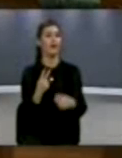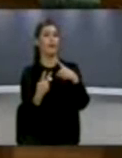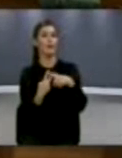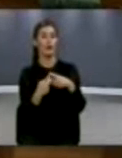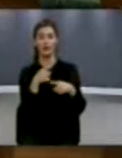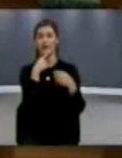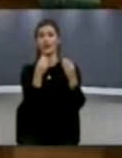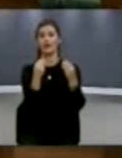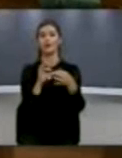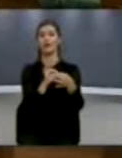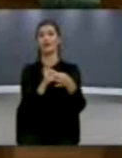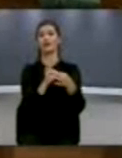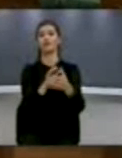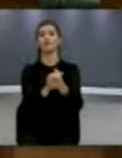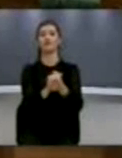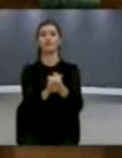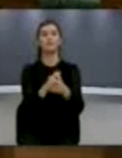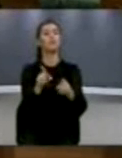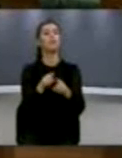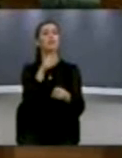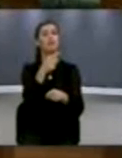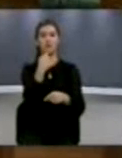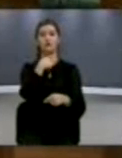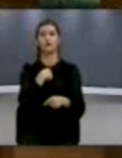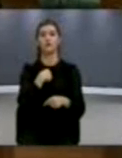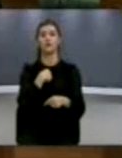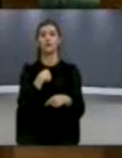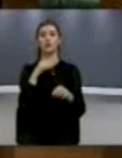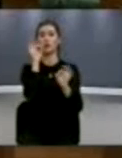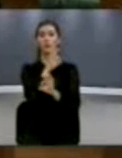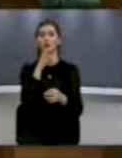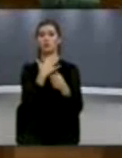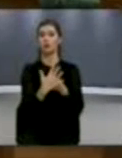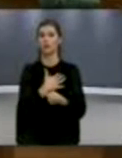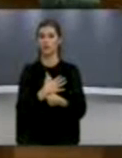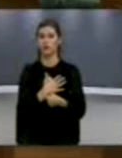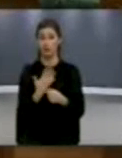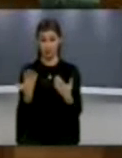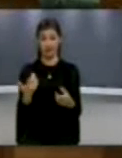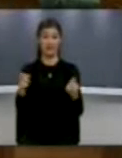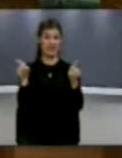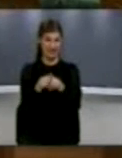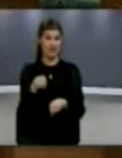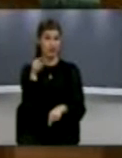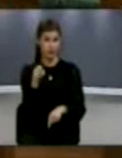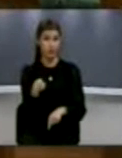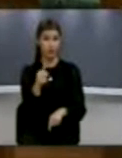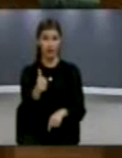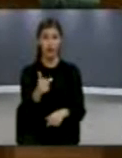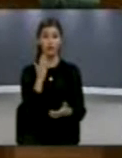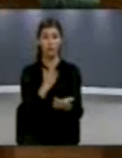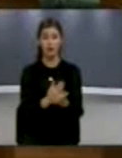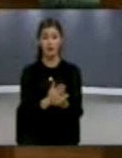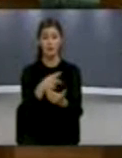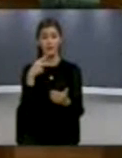mardhënjët e shkëllqyra me malët zi, thusë atas në kanë borgja s'gjë. Dhe është i pojnjejti njëri i cili në prill të